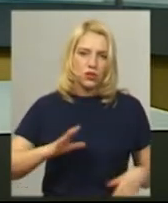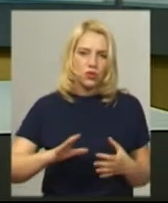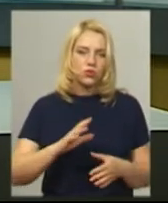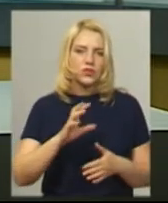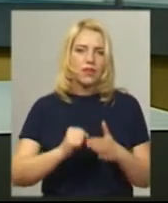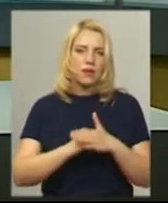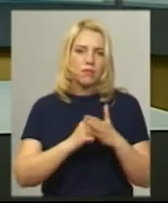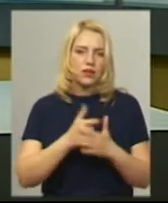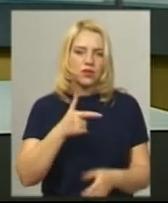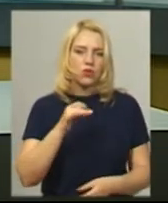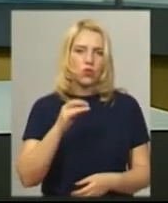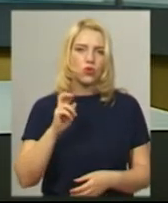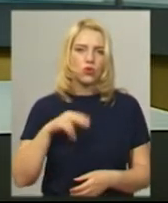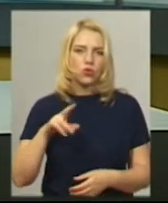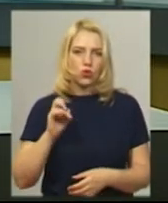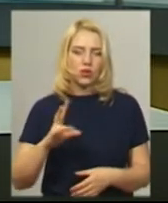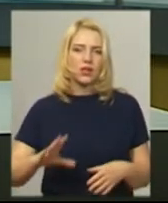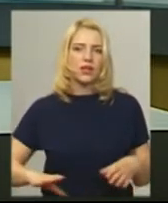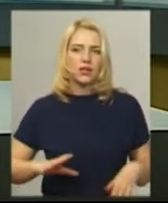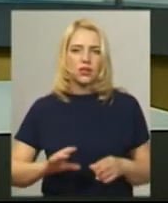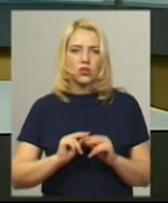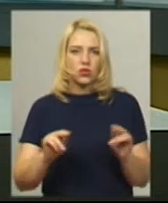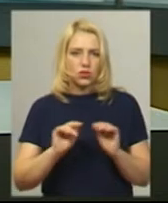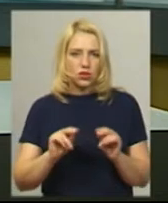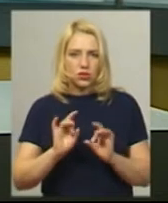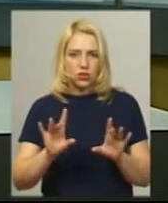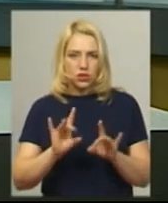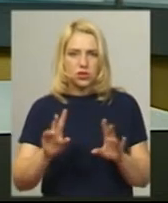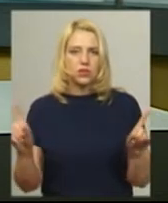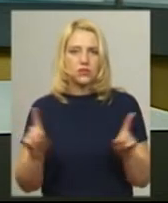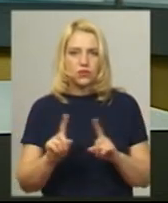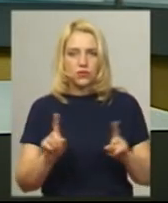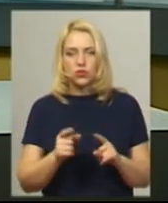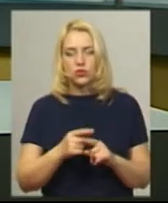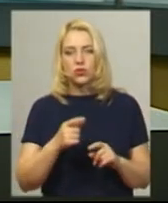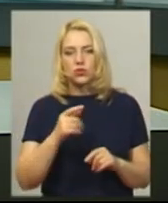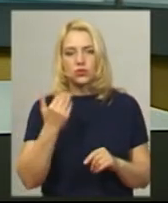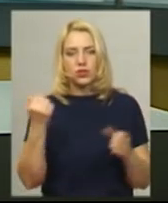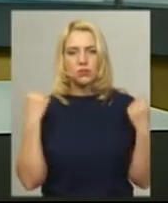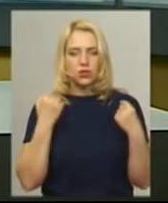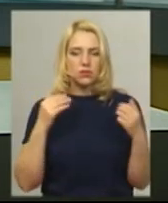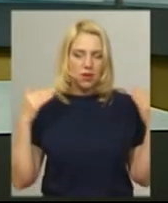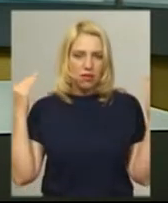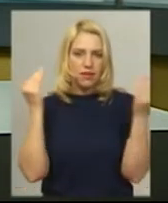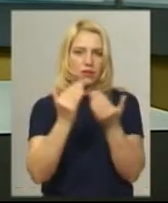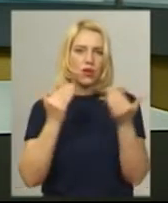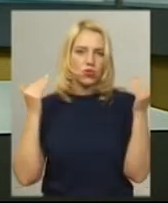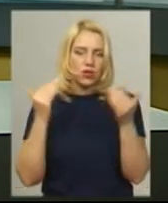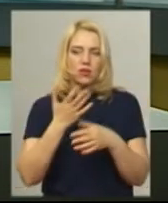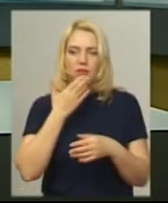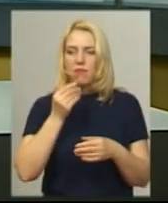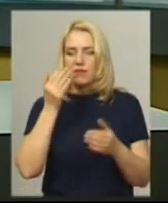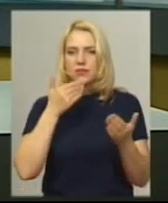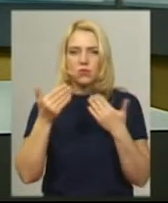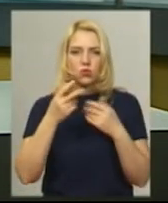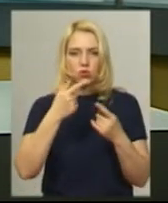тренер національної збірної Андрій Гентош. За його словами, спортсмени практично на ізоляції. Вони не спілкуються із стороннями